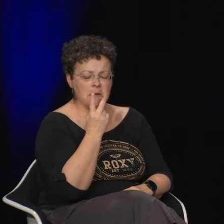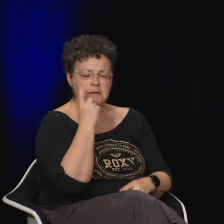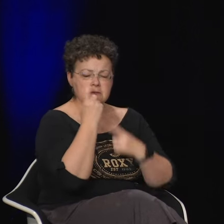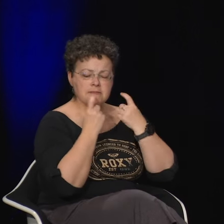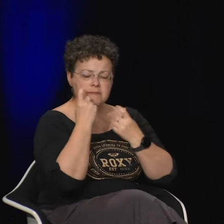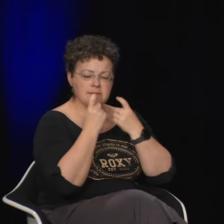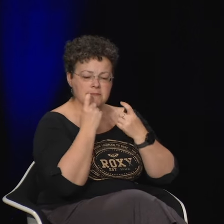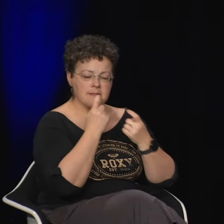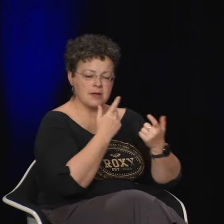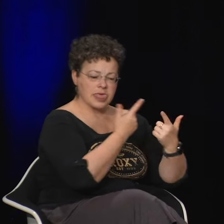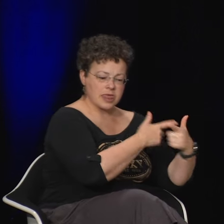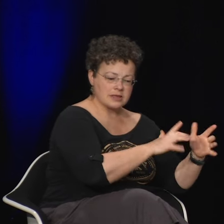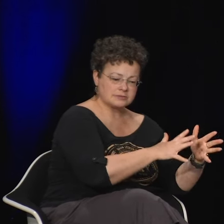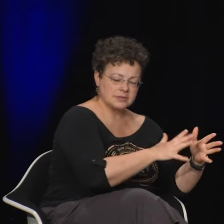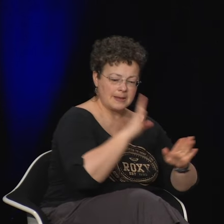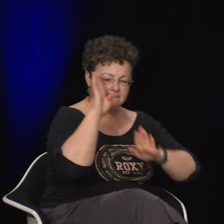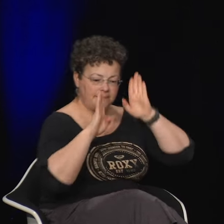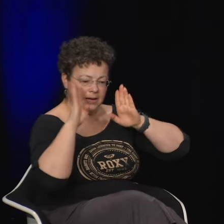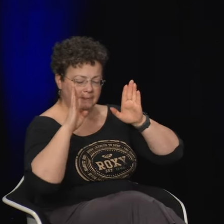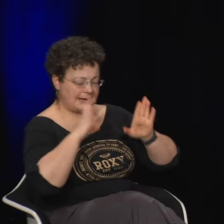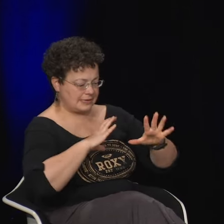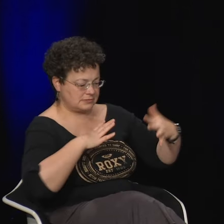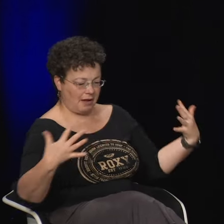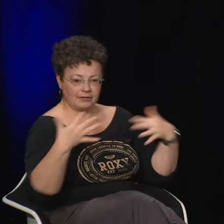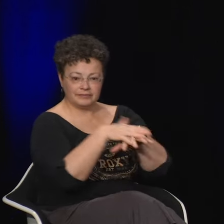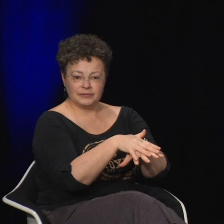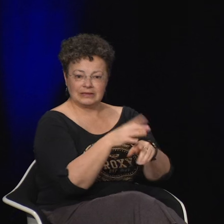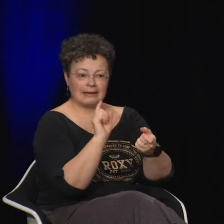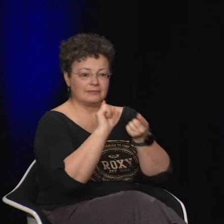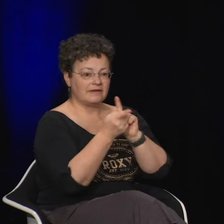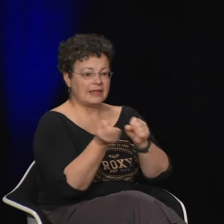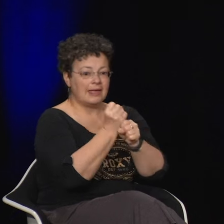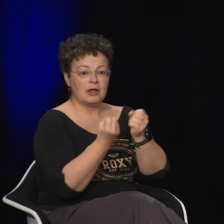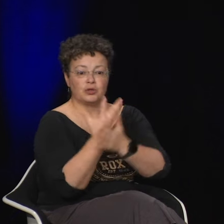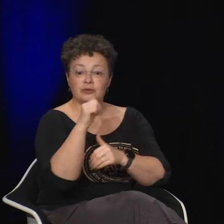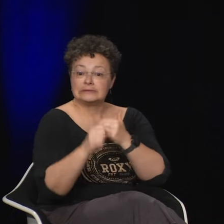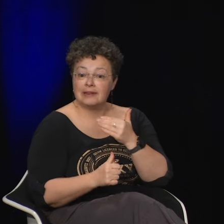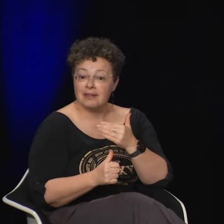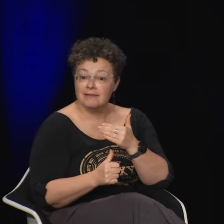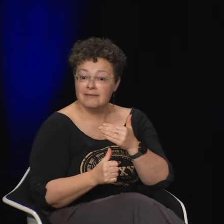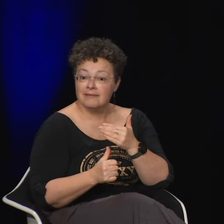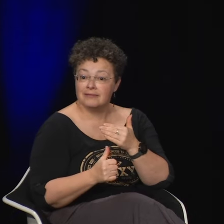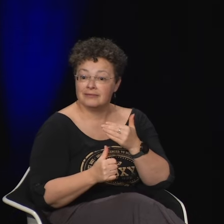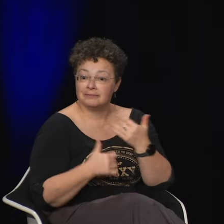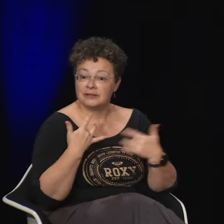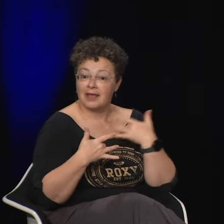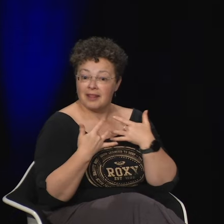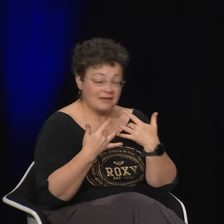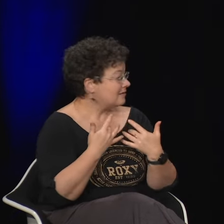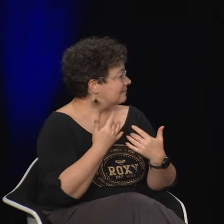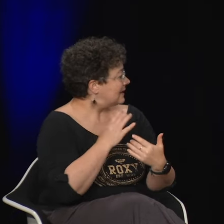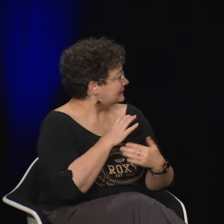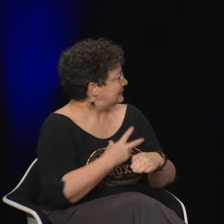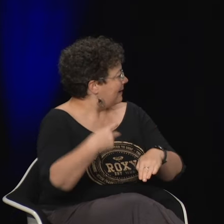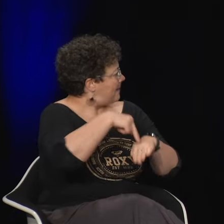c'est le mime Marceau qui lui enseignait d'ailleurs sa technique donc on a des ponts et des passerelles entre tout ça et ça crée de